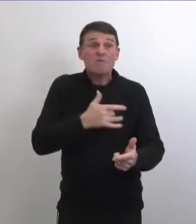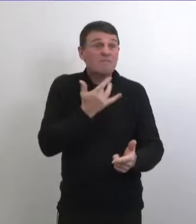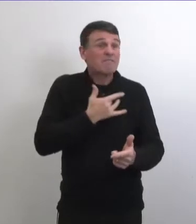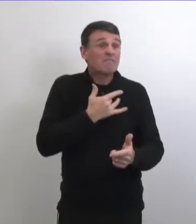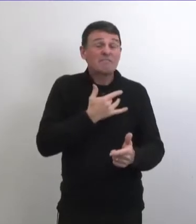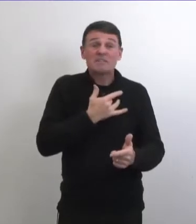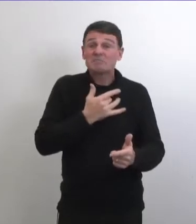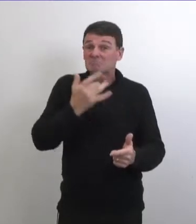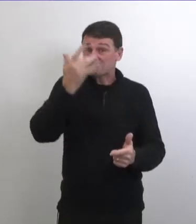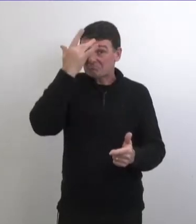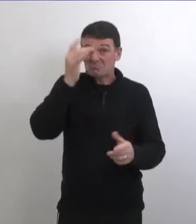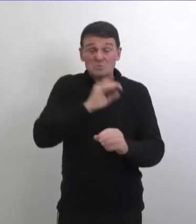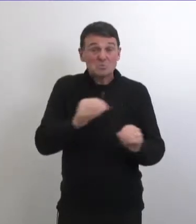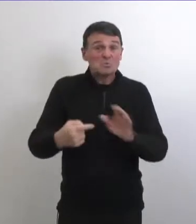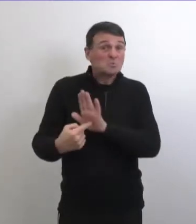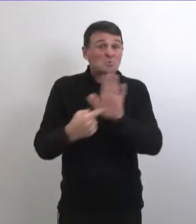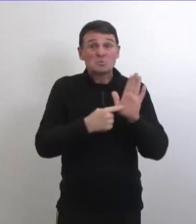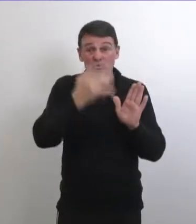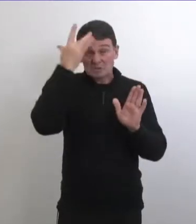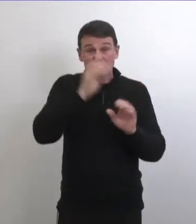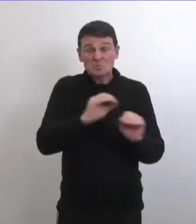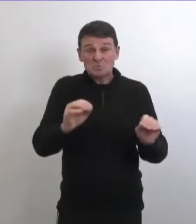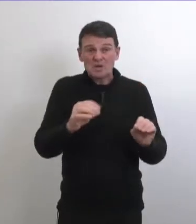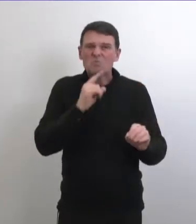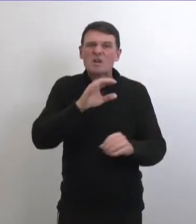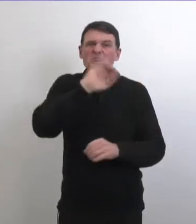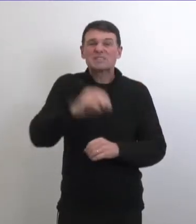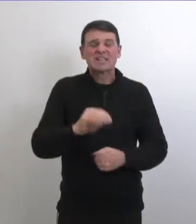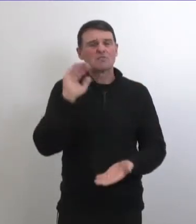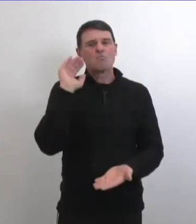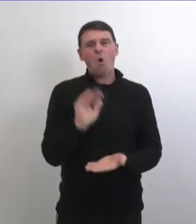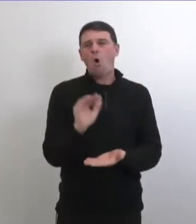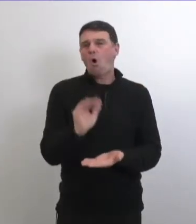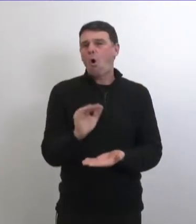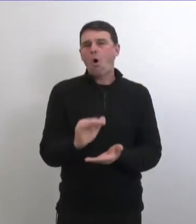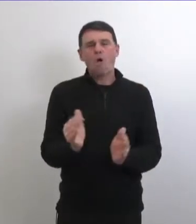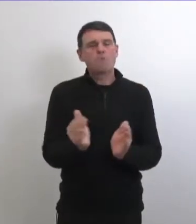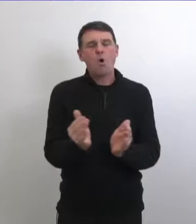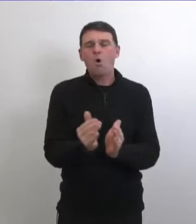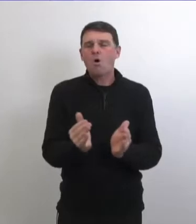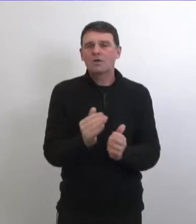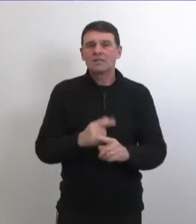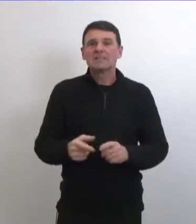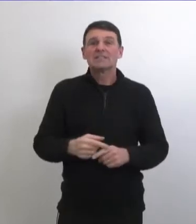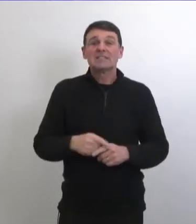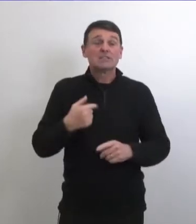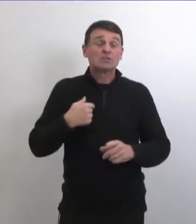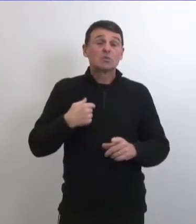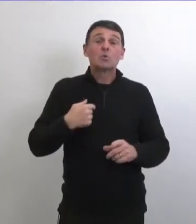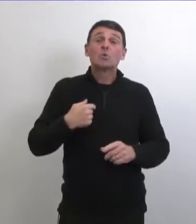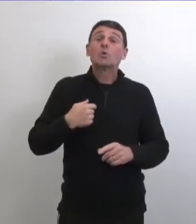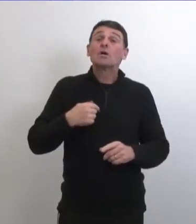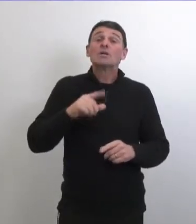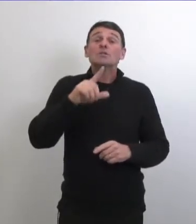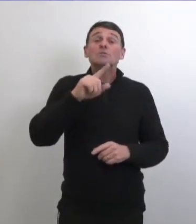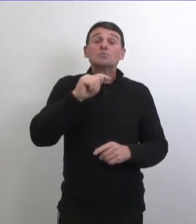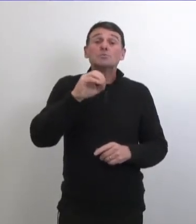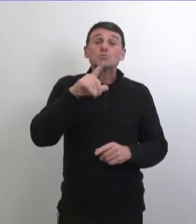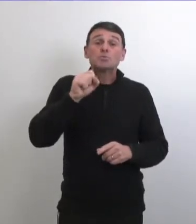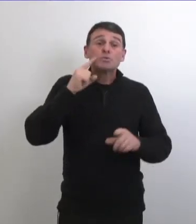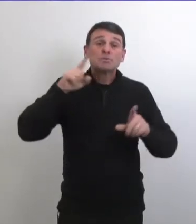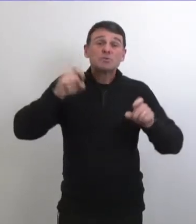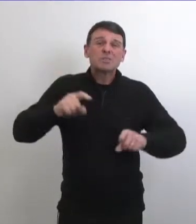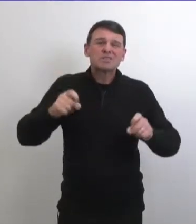passé mais ces chiffres sont vraiment tous très bas donc je crois que beaucoup de gens qui sont symptomatiques